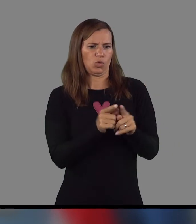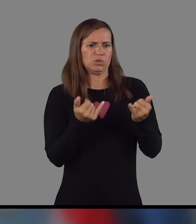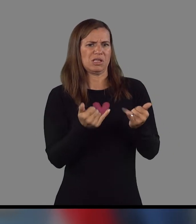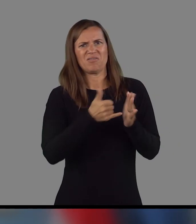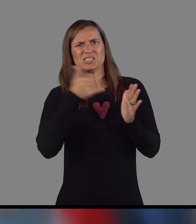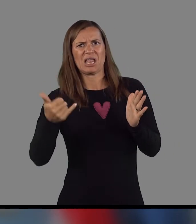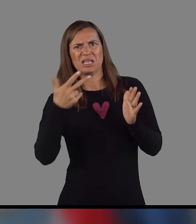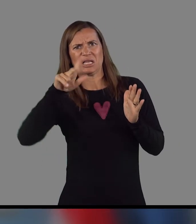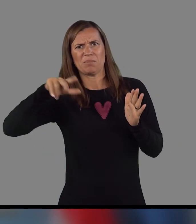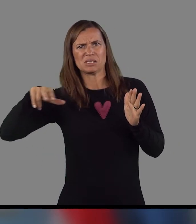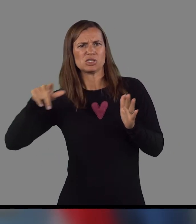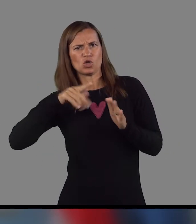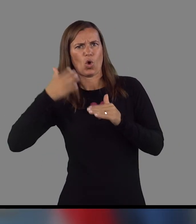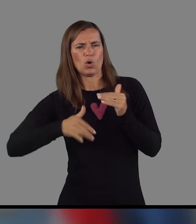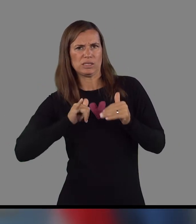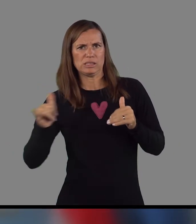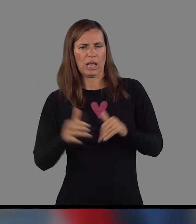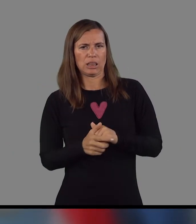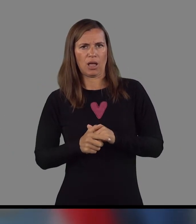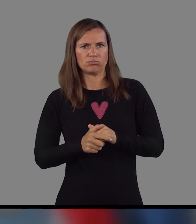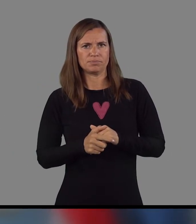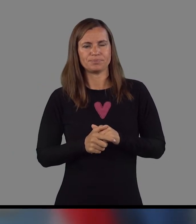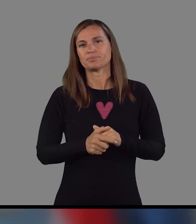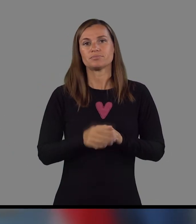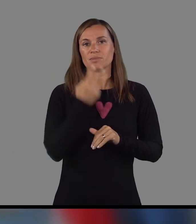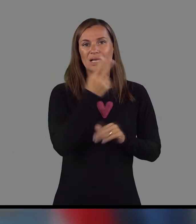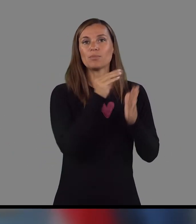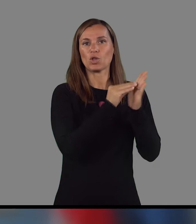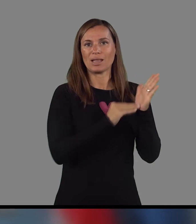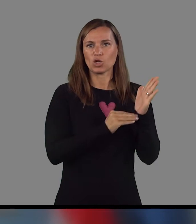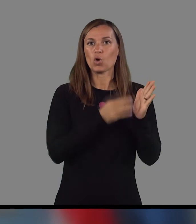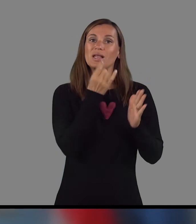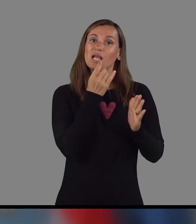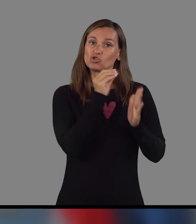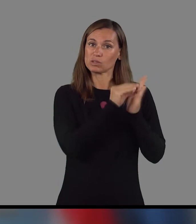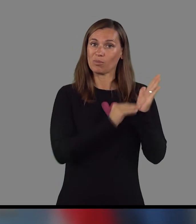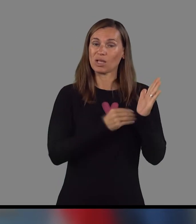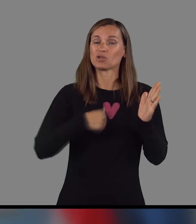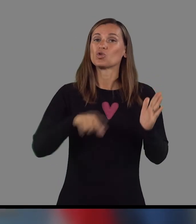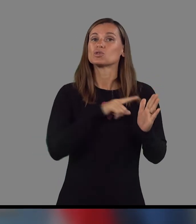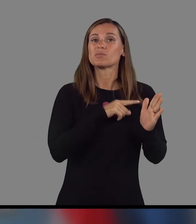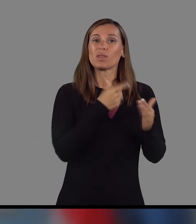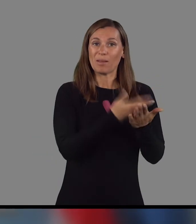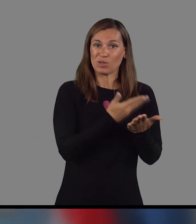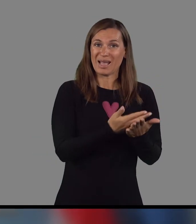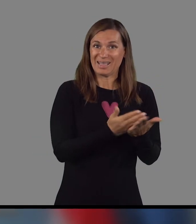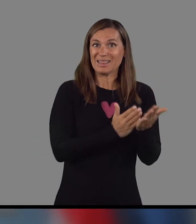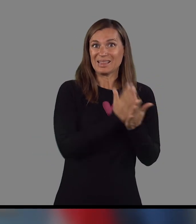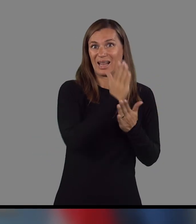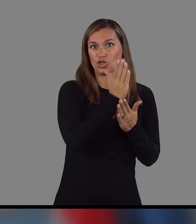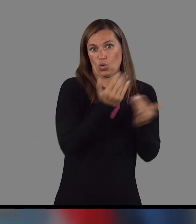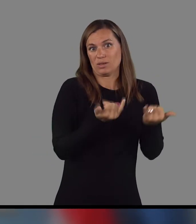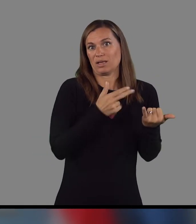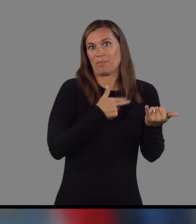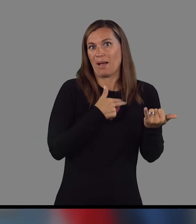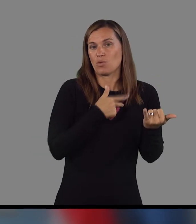bodo zdaj v, ne vem, zadnjih treh mesecih do konca leta. Kar se tiče samih podatkov in pa natančnosti podatkov, smo pravzaprav na podlagi